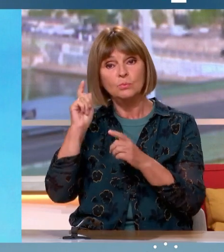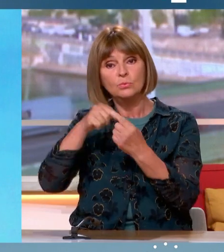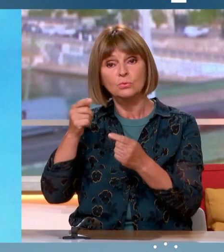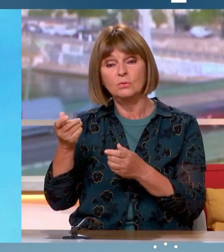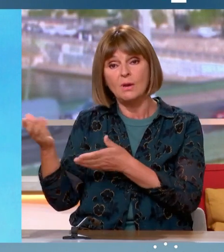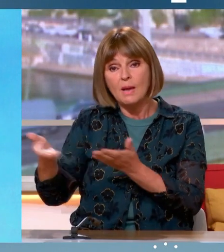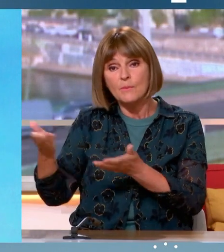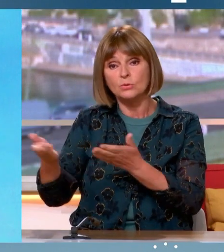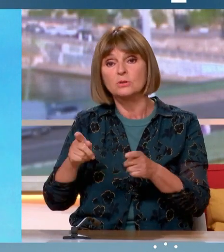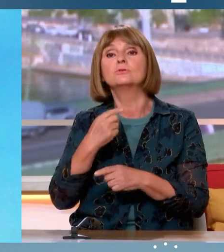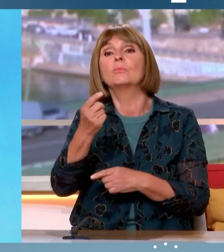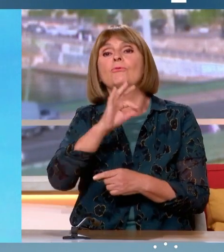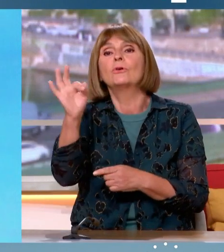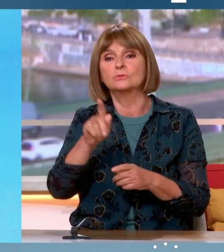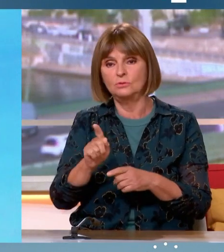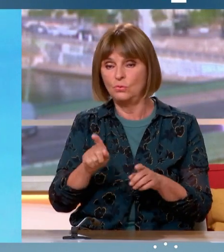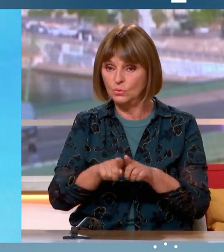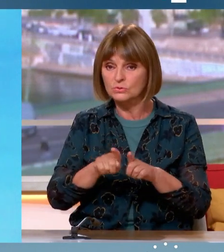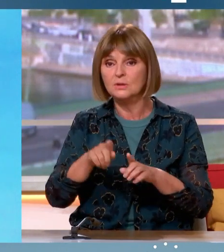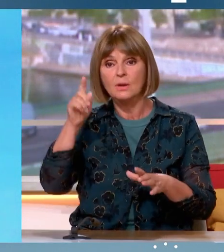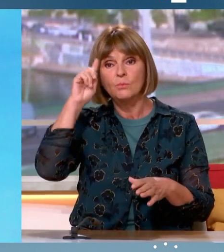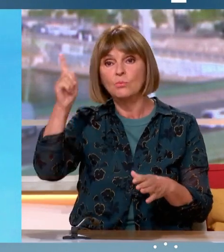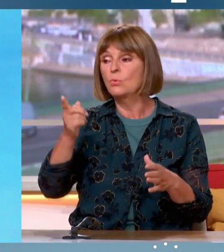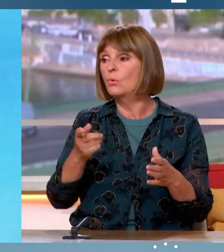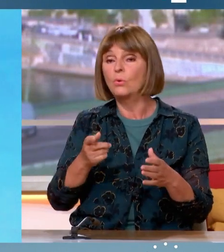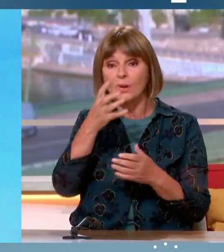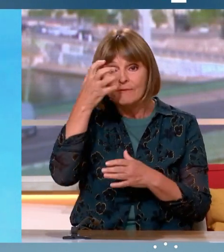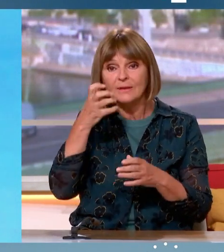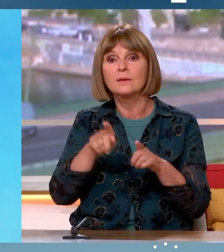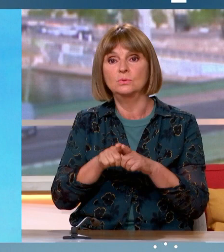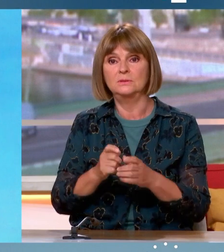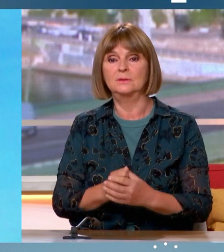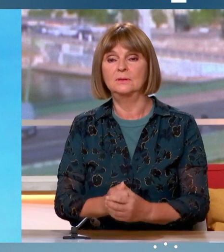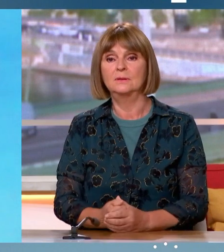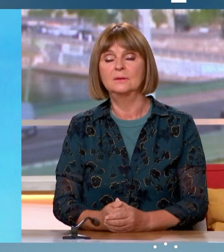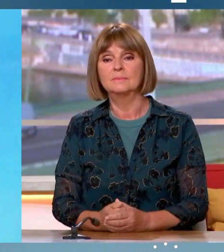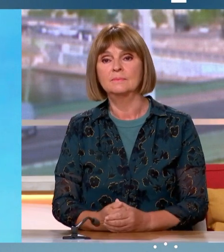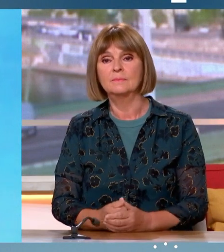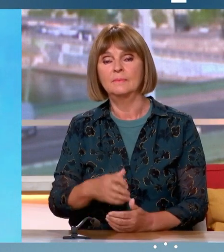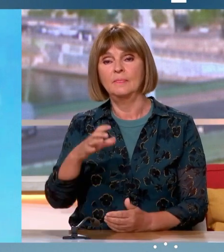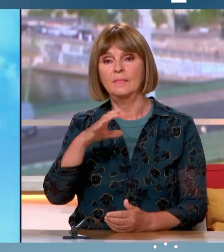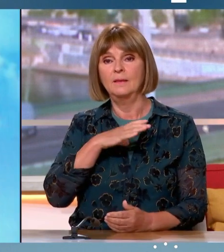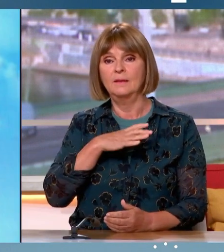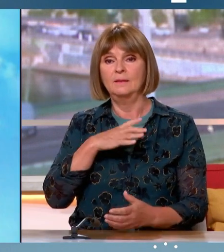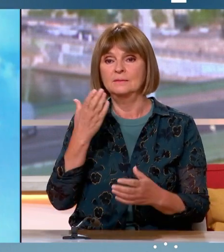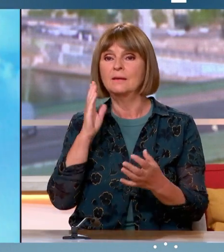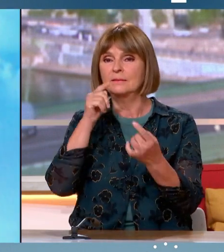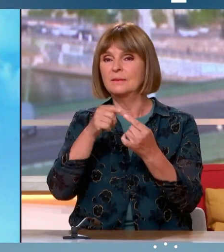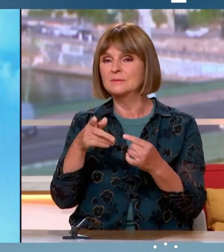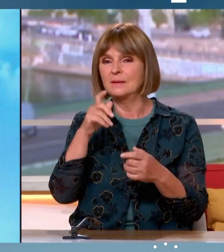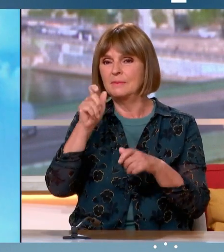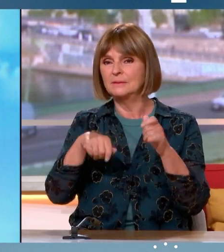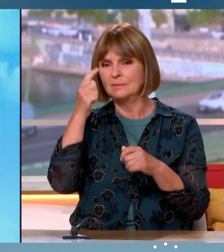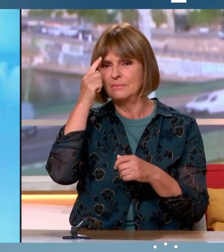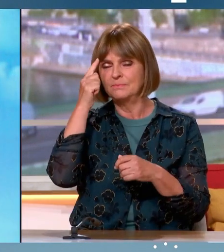la France, M. Wittenberg, mais également pour l'Afrique, je pense notamment. Il y a une ligne de fracture sur cette question à